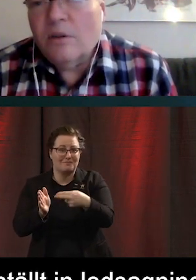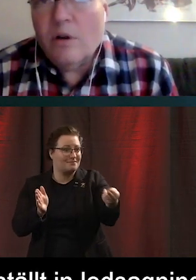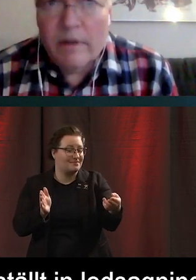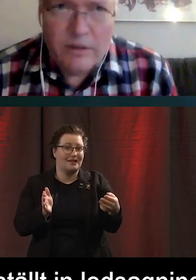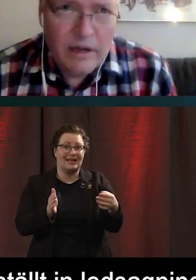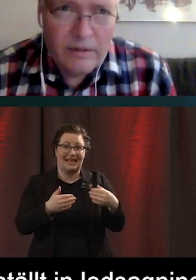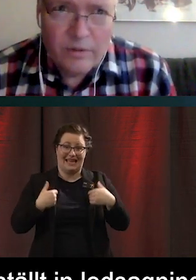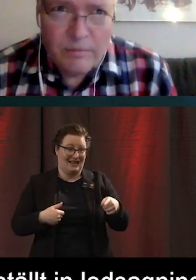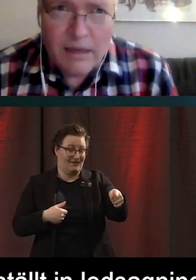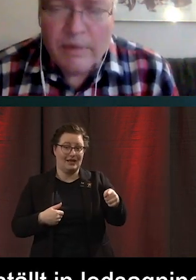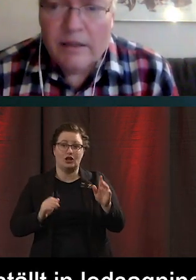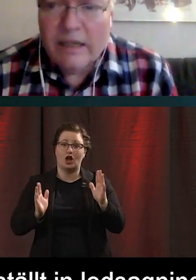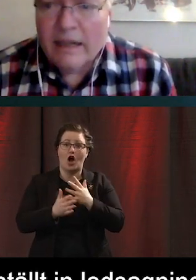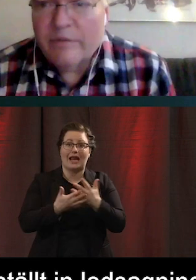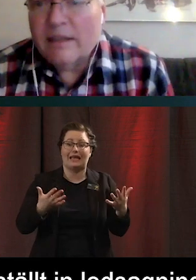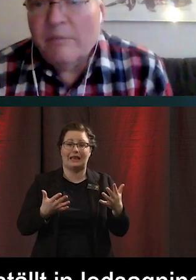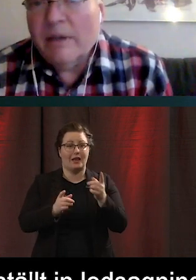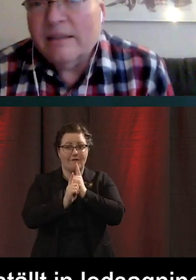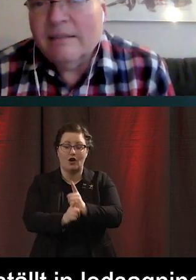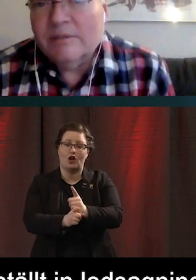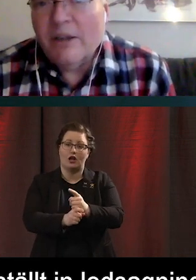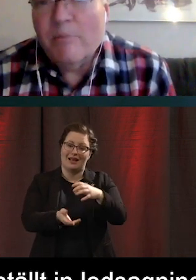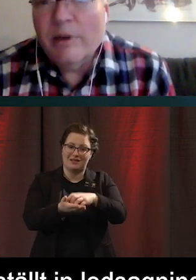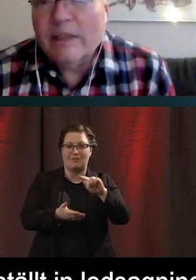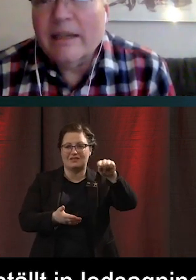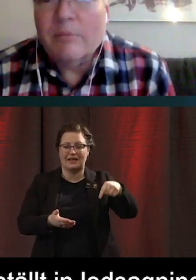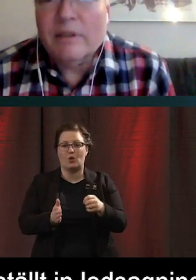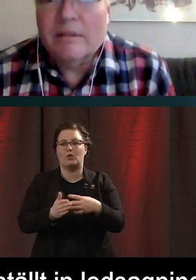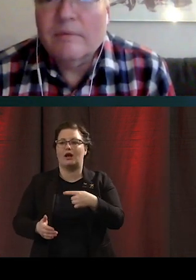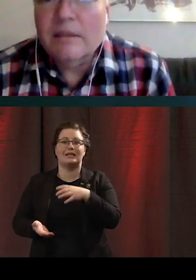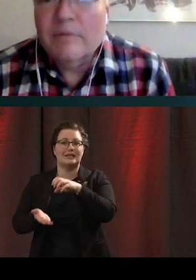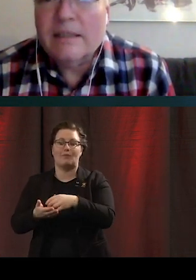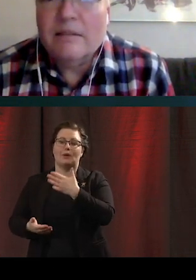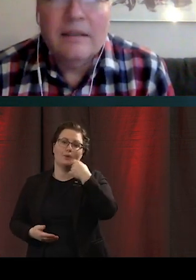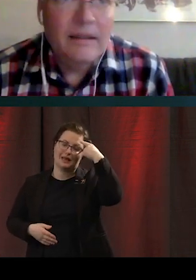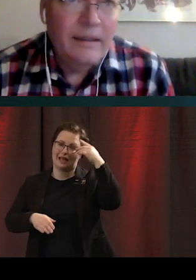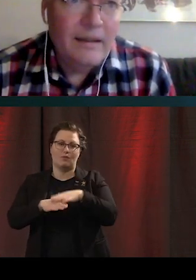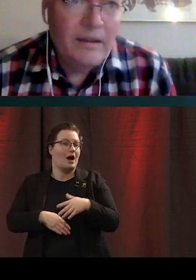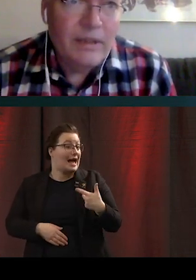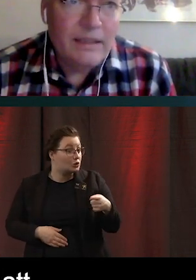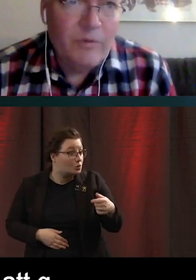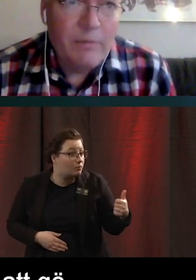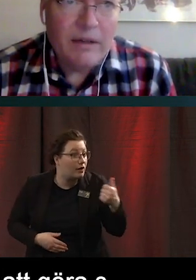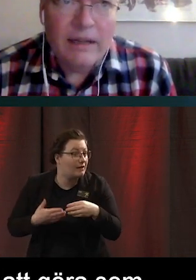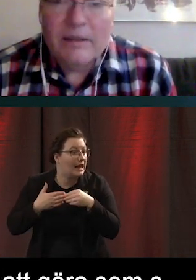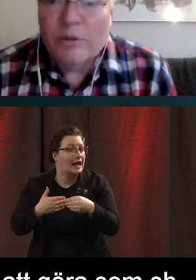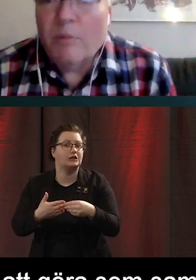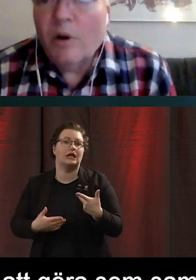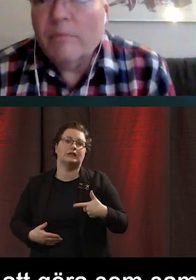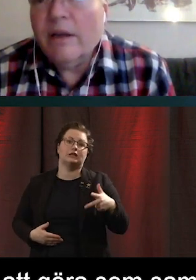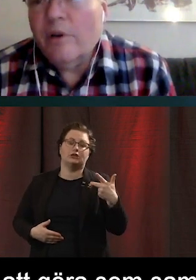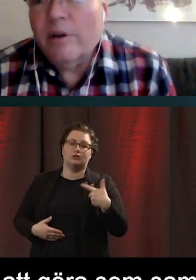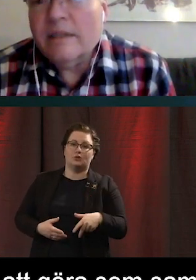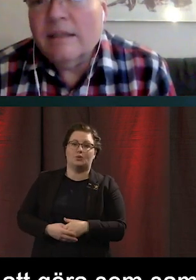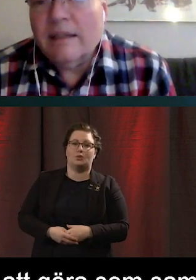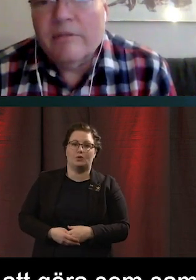Klarar inte av att göra så som samhället vill. Därför att samhället glömmer att tänka på att vissa av våra medvänniskor. De